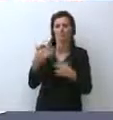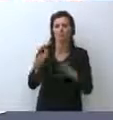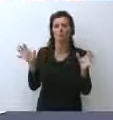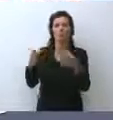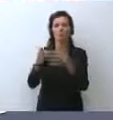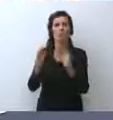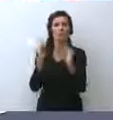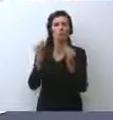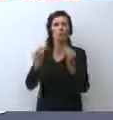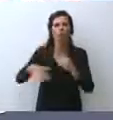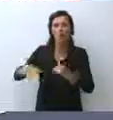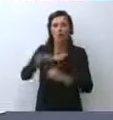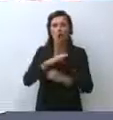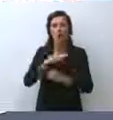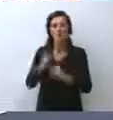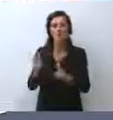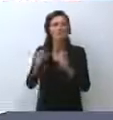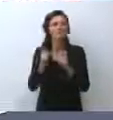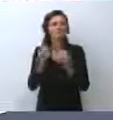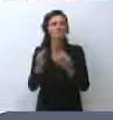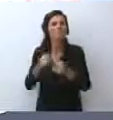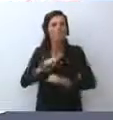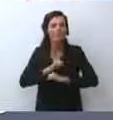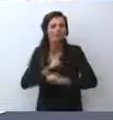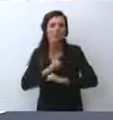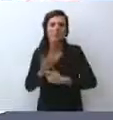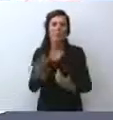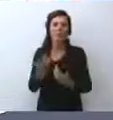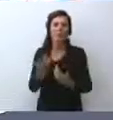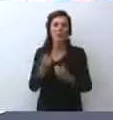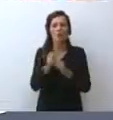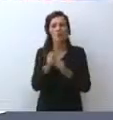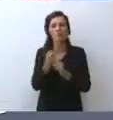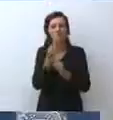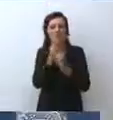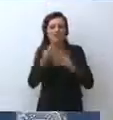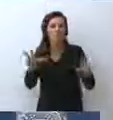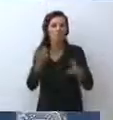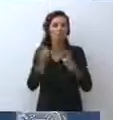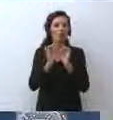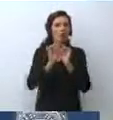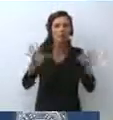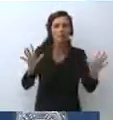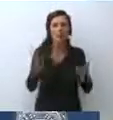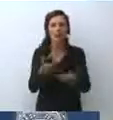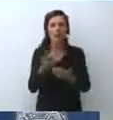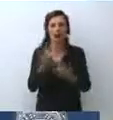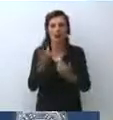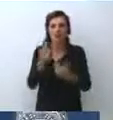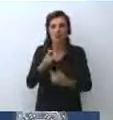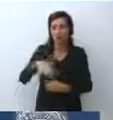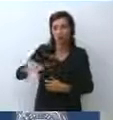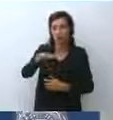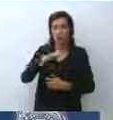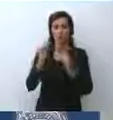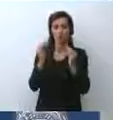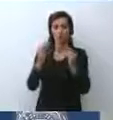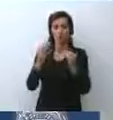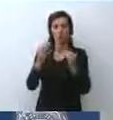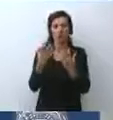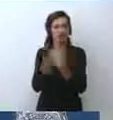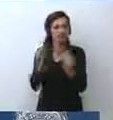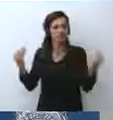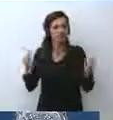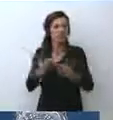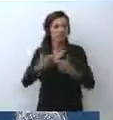messaggio di grande fiducia, messaggio di libertà, con un numero molto, molto significativo di vaccinazioni che sono in